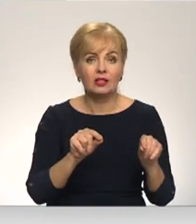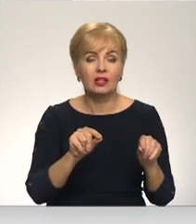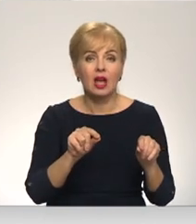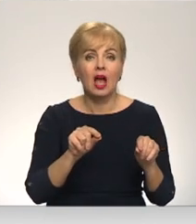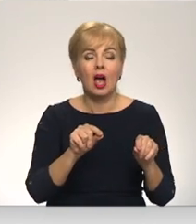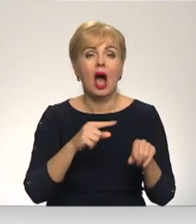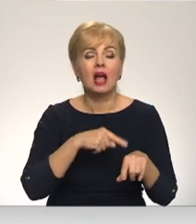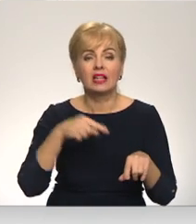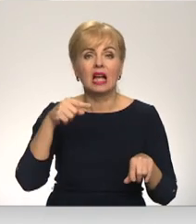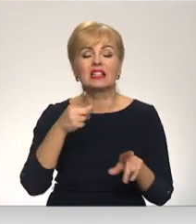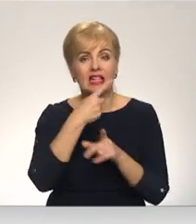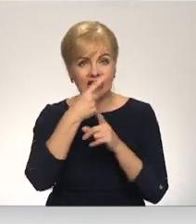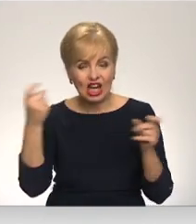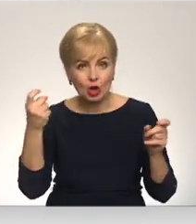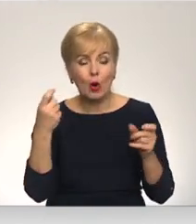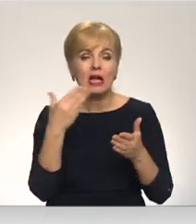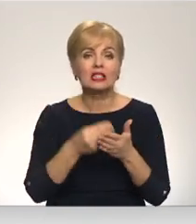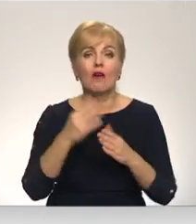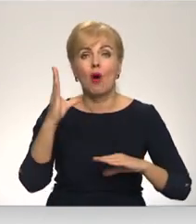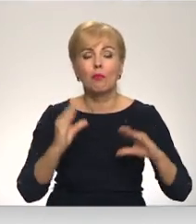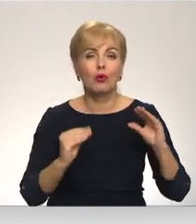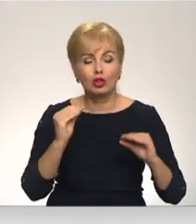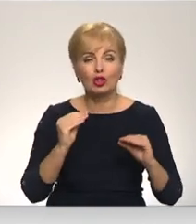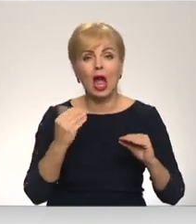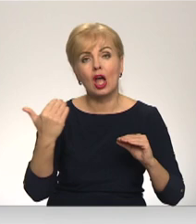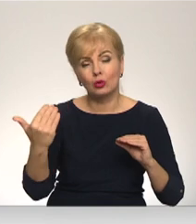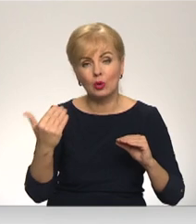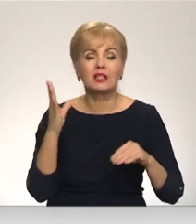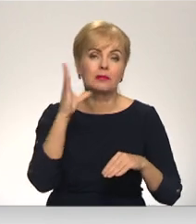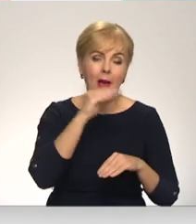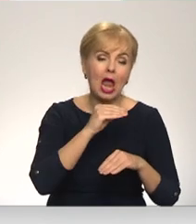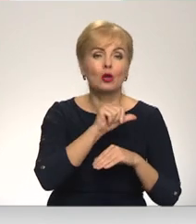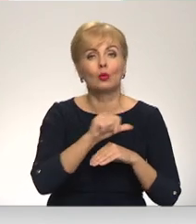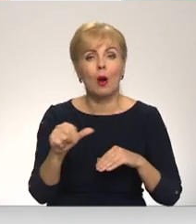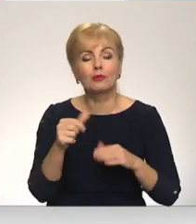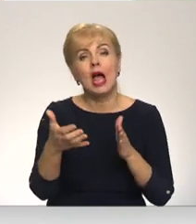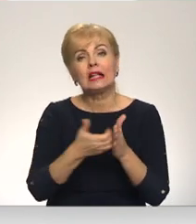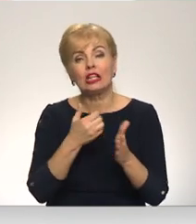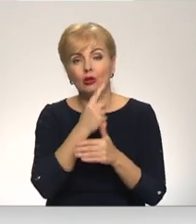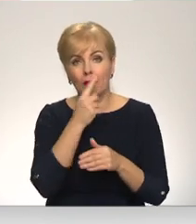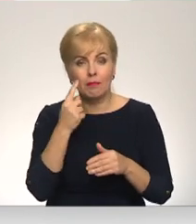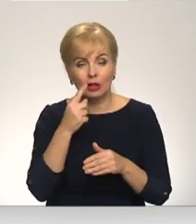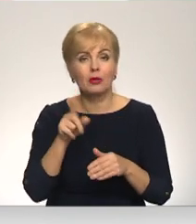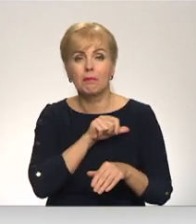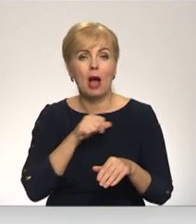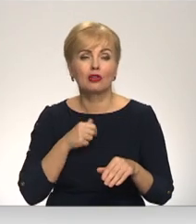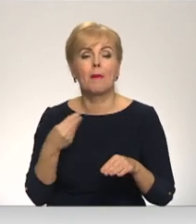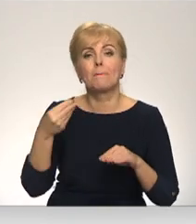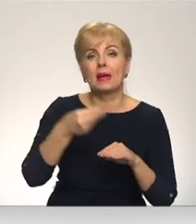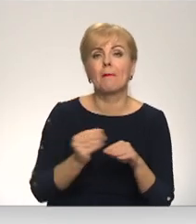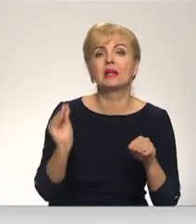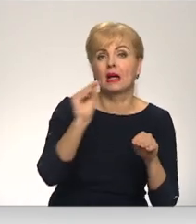attiecīgi rēģēju un savu budžetu ietveros, savu iespēju robežās tos trūkstošanos testus arī piepirka plāti.